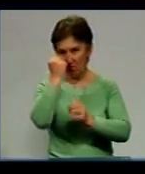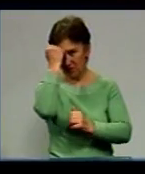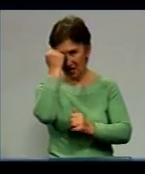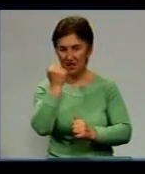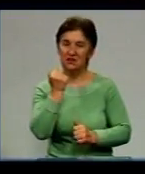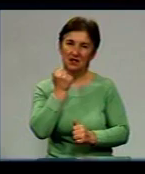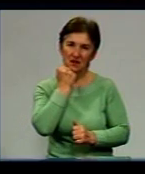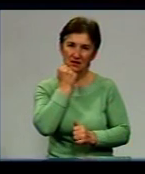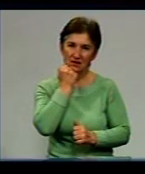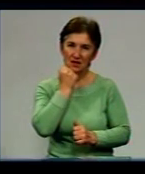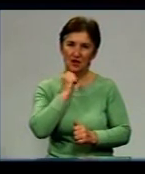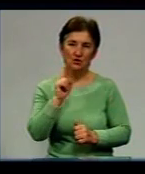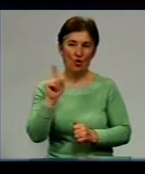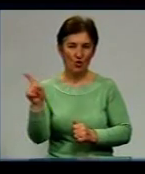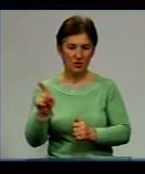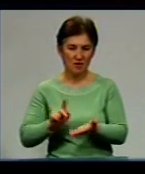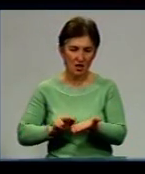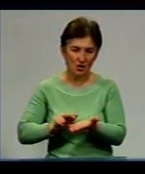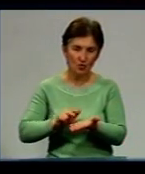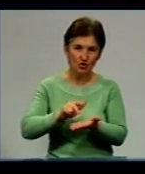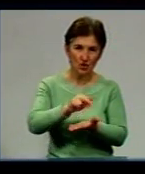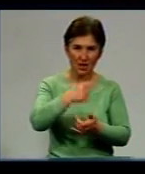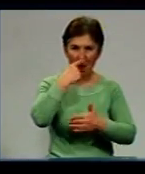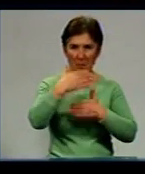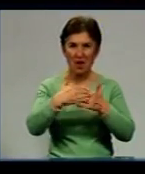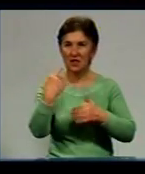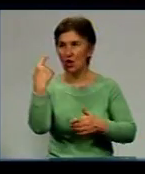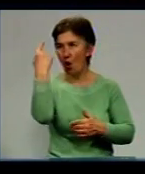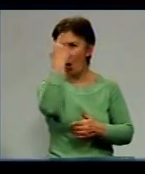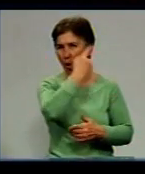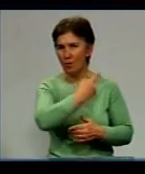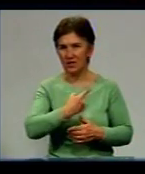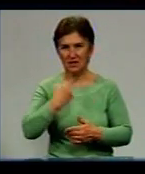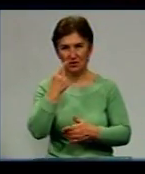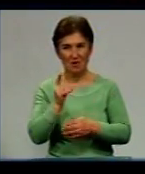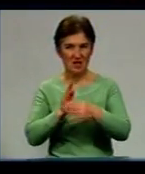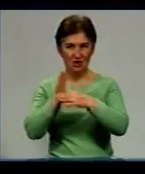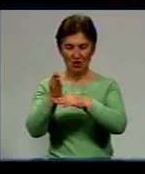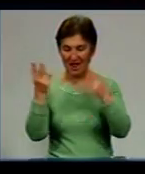казала, що вона йшла, помолилася перед образом, йшла на діагностику,